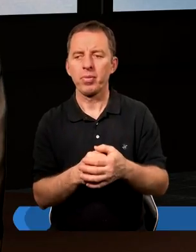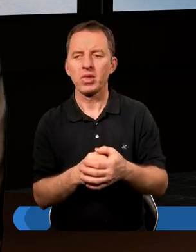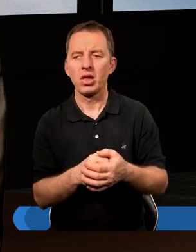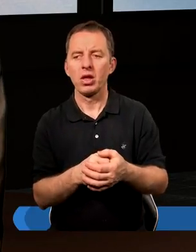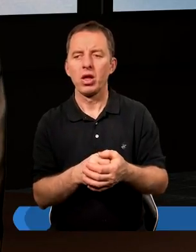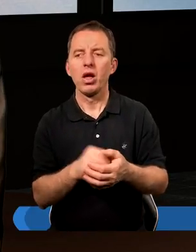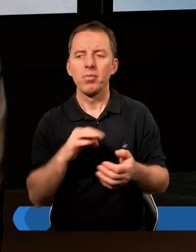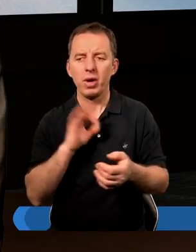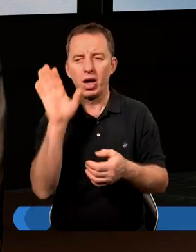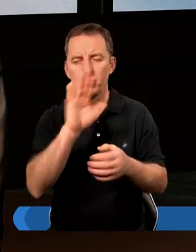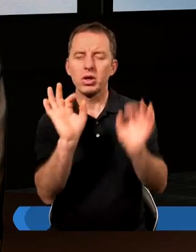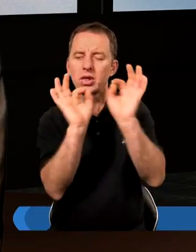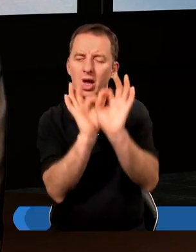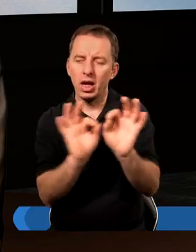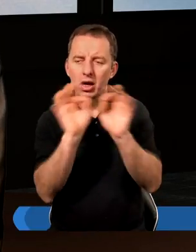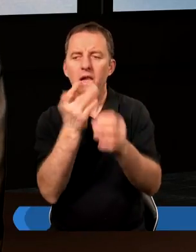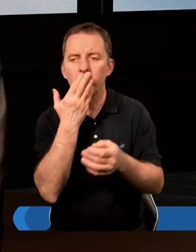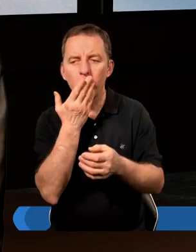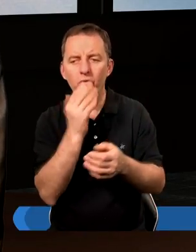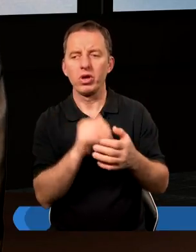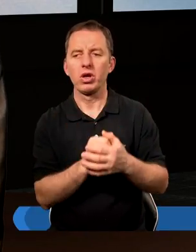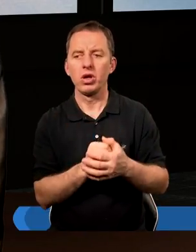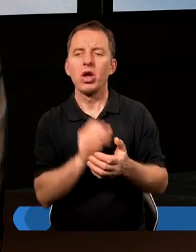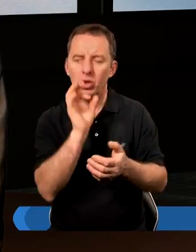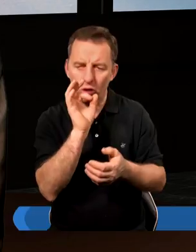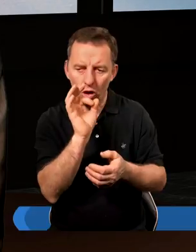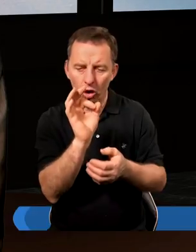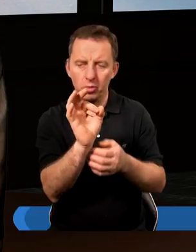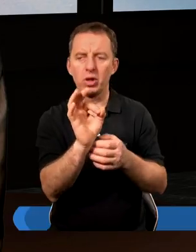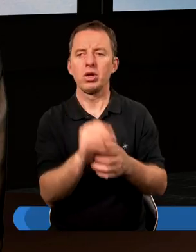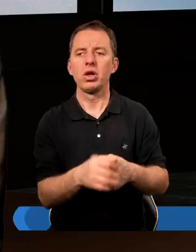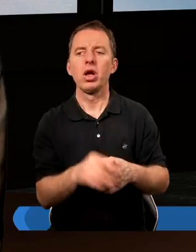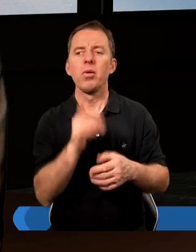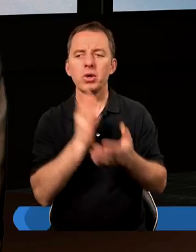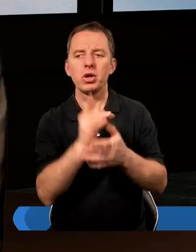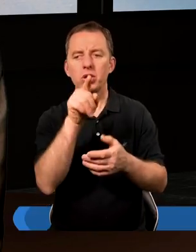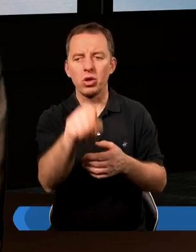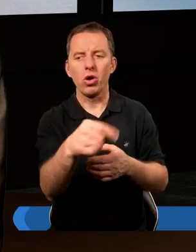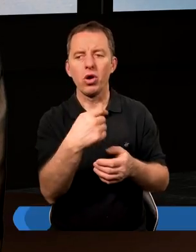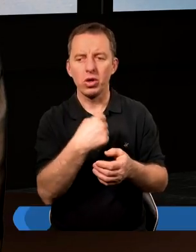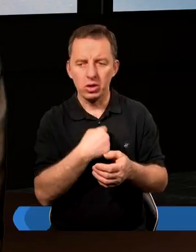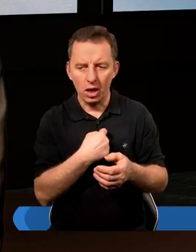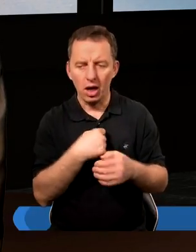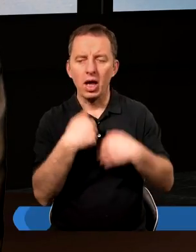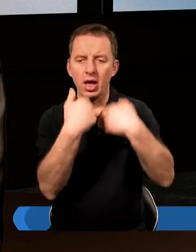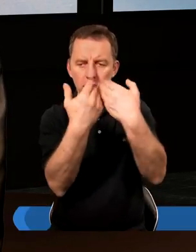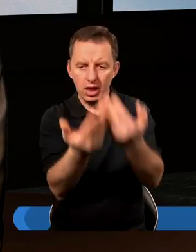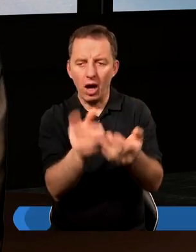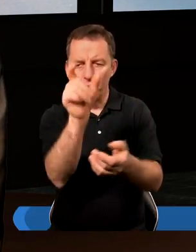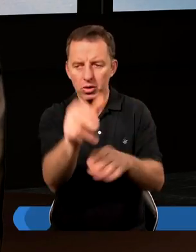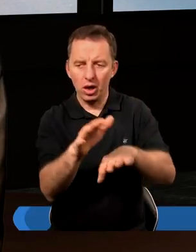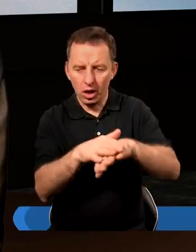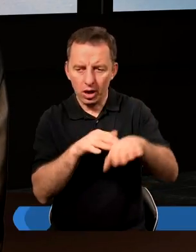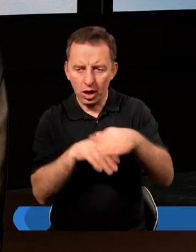chcę. A Bóg delikatnie puka i mówi, no dobrze, ale przecież to ja też ci dałem te ręce,